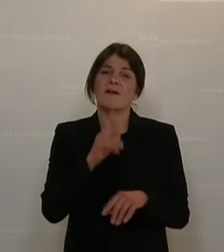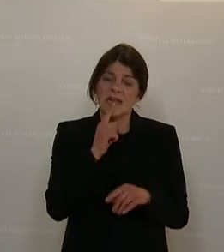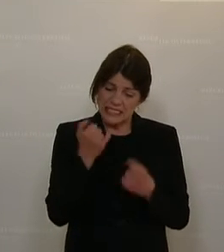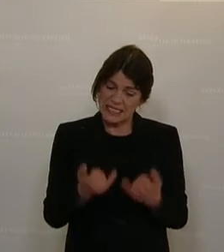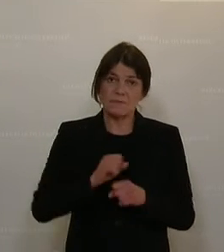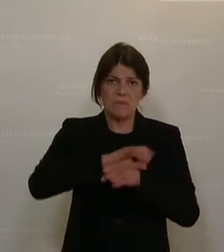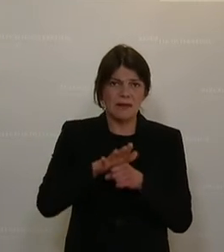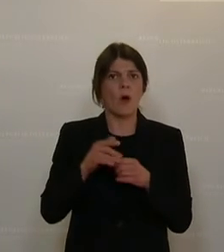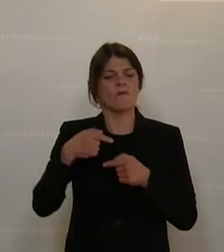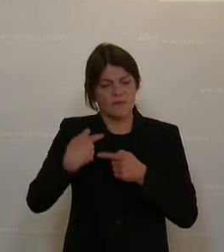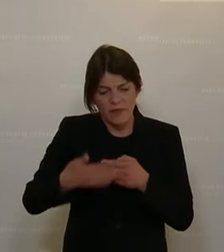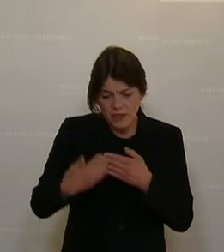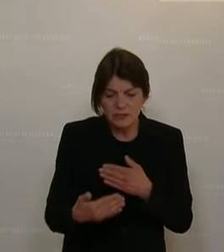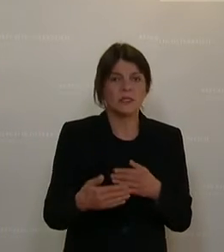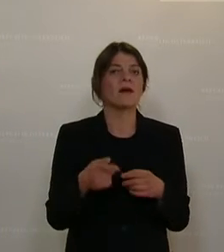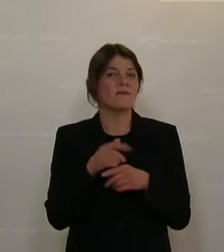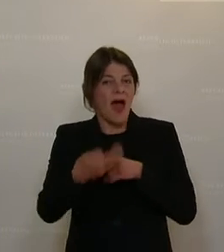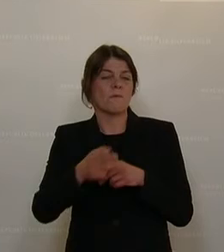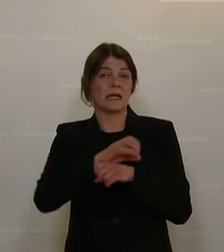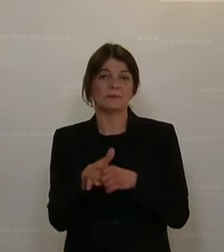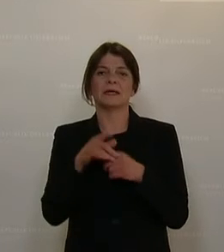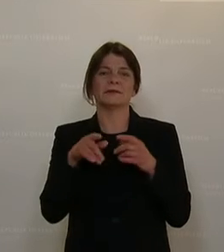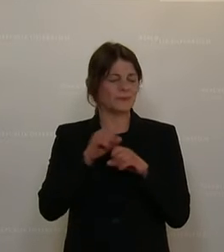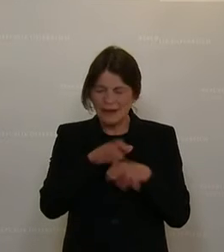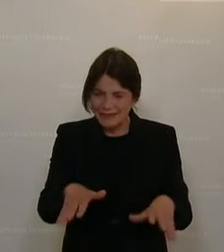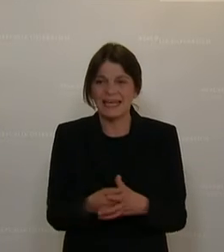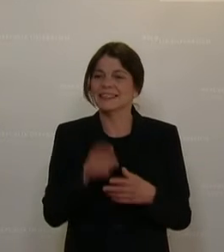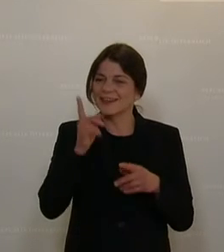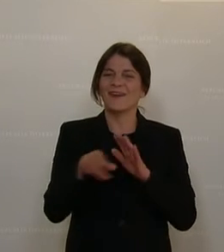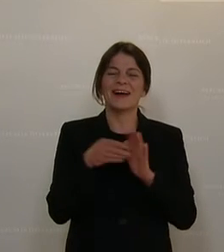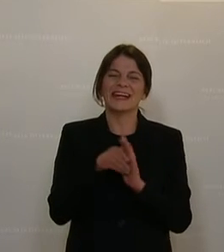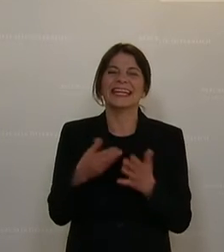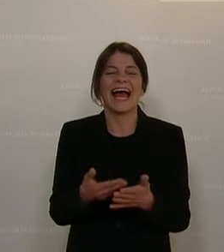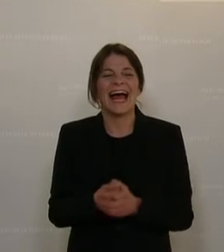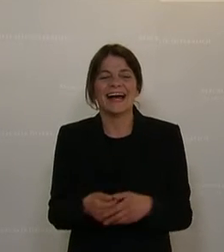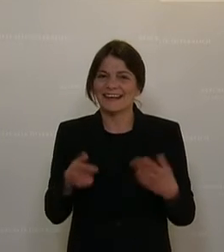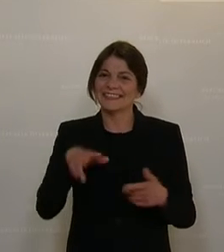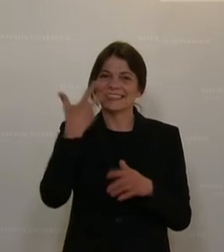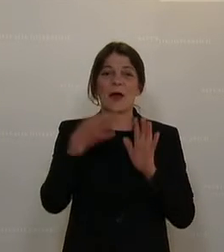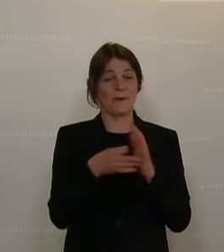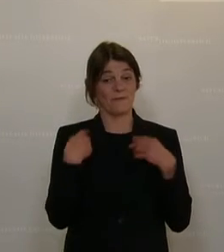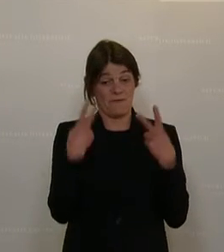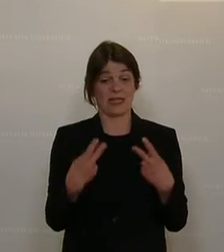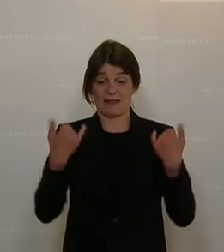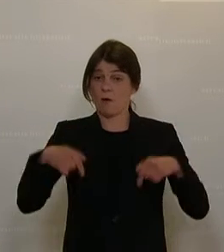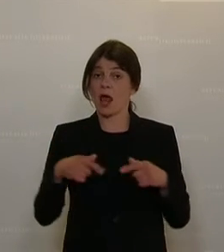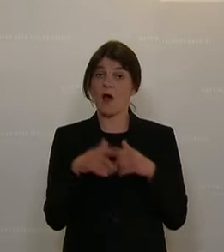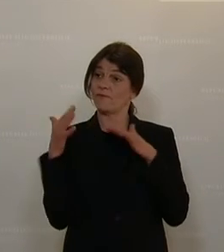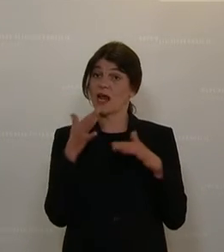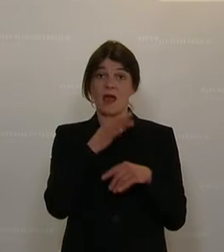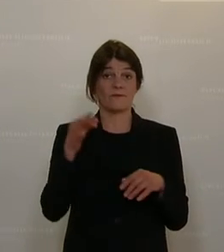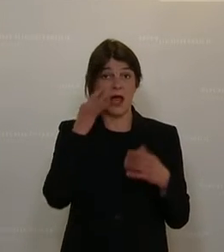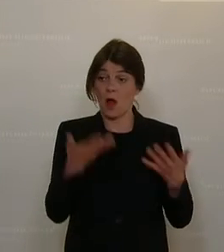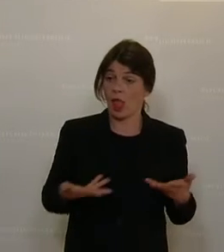Pandemie und infolge der Pandemie eingesetzt werden soll. Und der dritte Punkt, der mir auch wichtig ist, momentan fallen leider auch viele Frauen